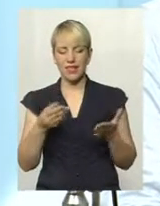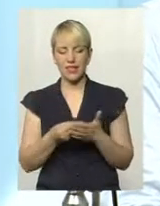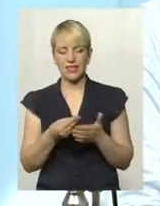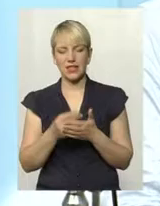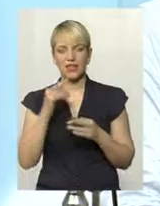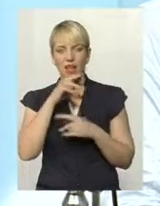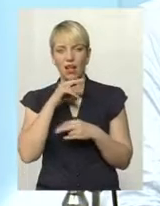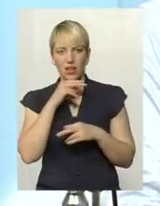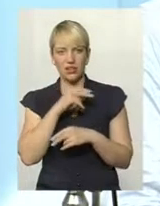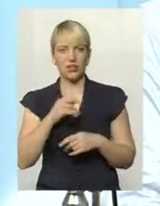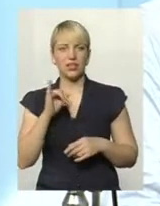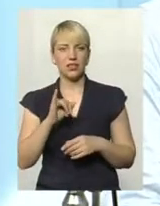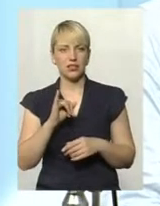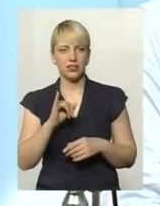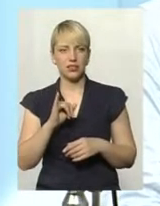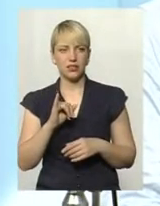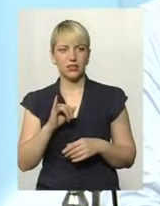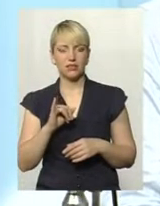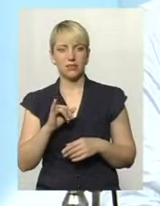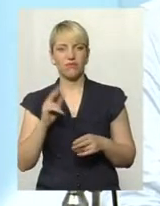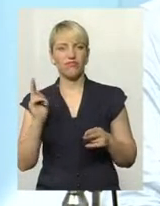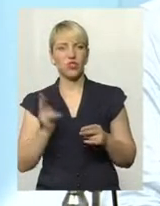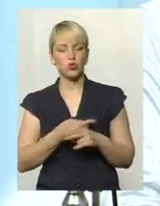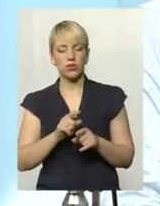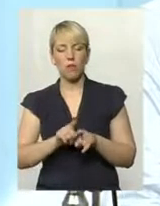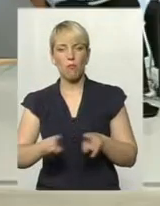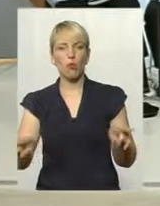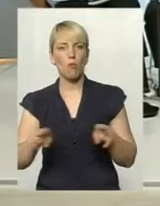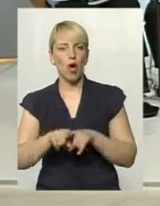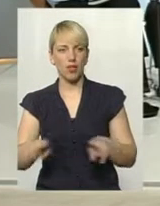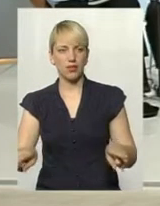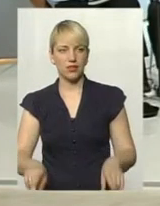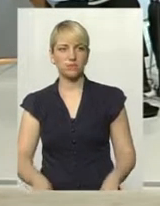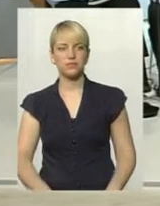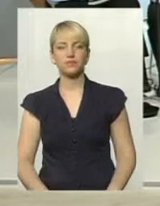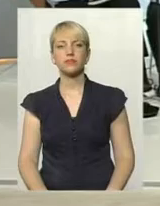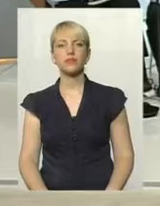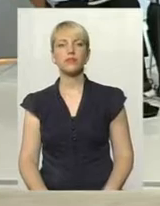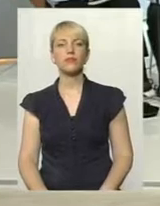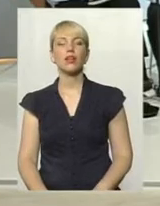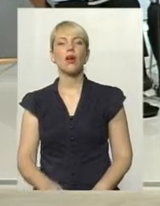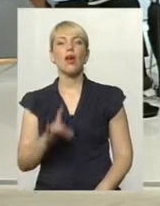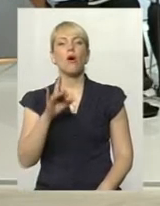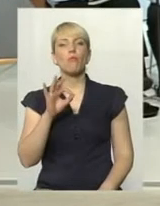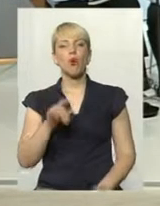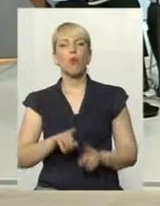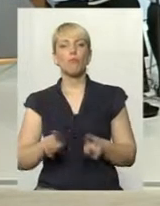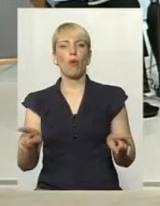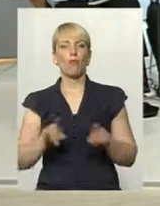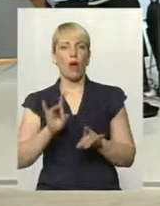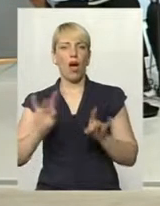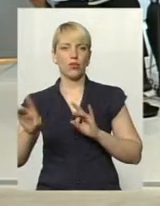люди ще самі цього не розуміють. Про пропаганду. Завтра